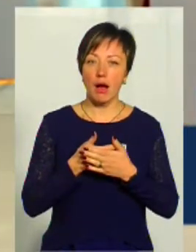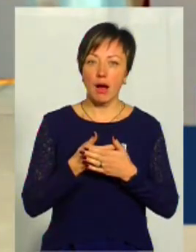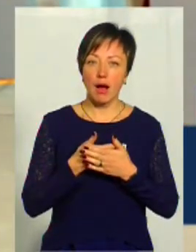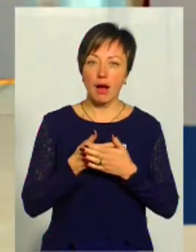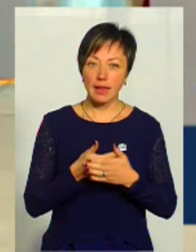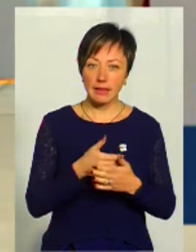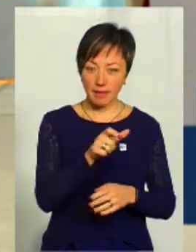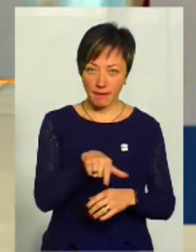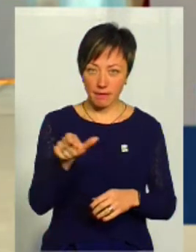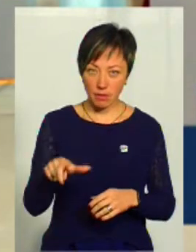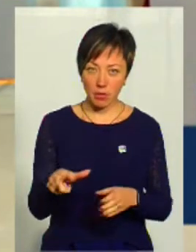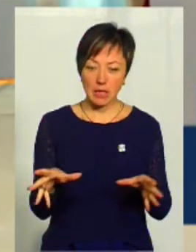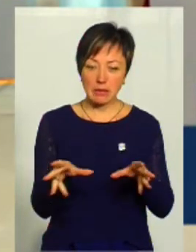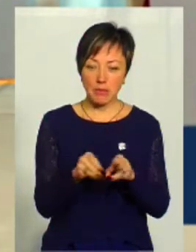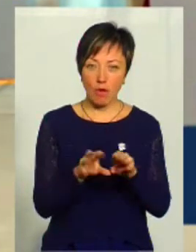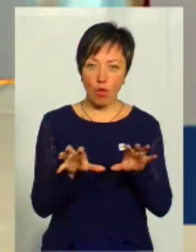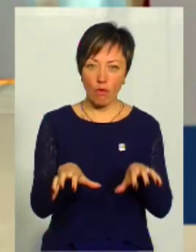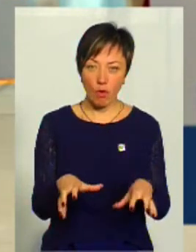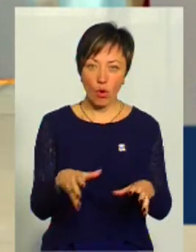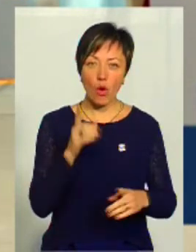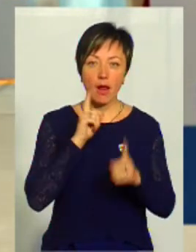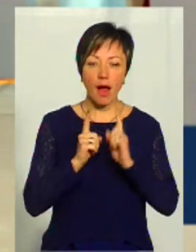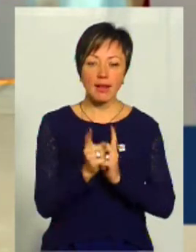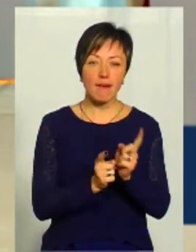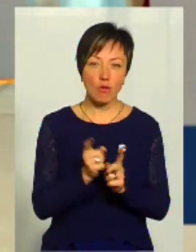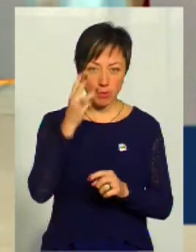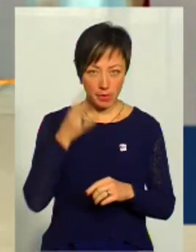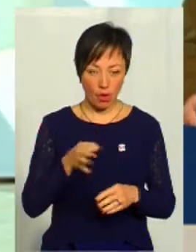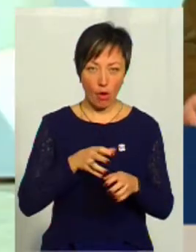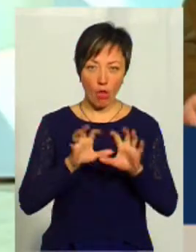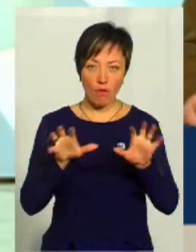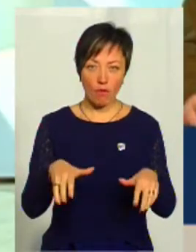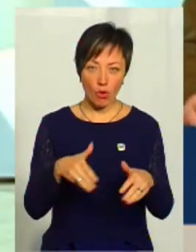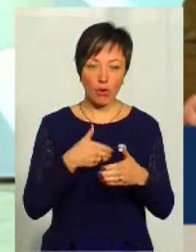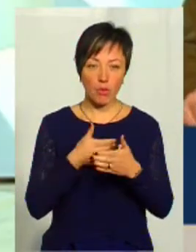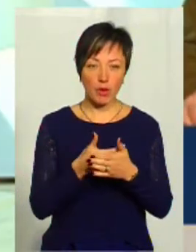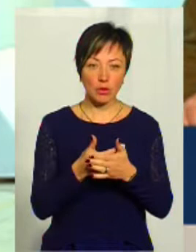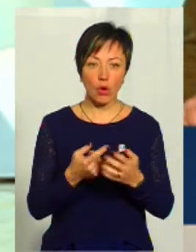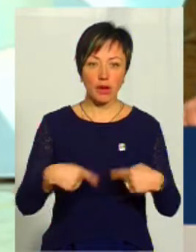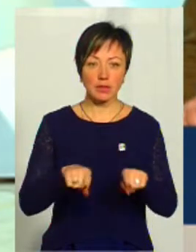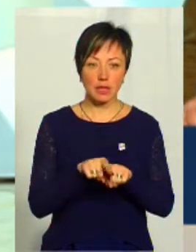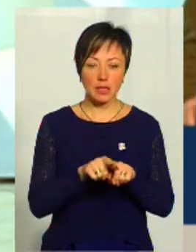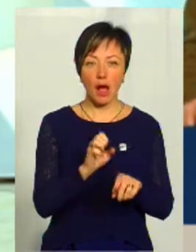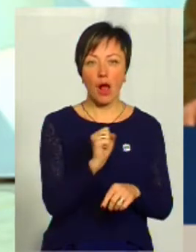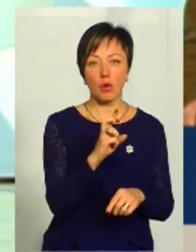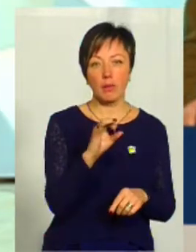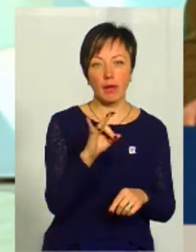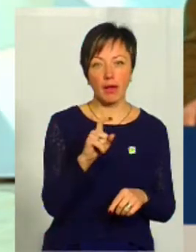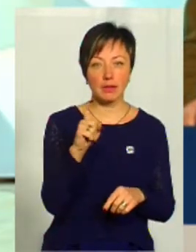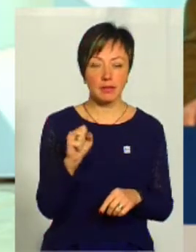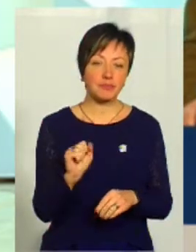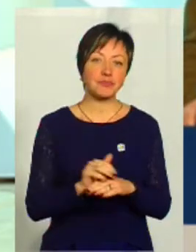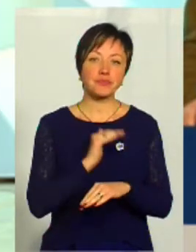поговоримо із співголовою Ради реформ Хмельниччини, головою громадської організації «Жар» Альоною Березою. Добрий вечір. Добрий вечір.